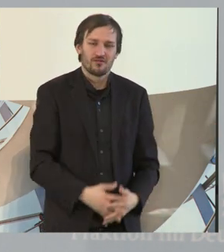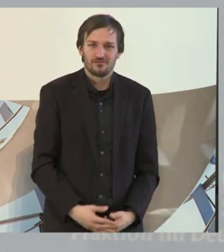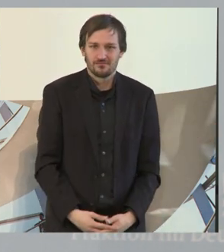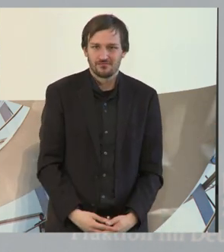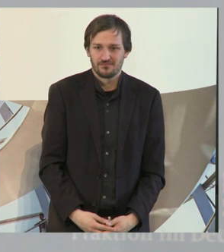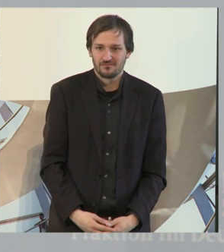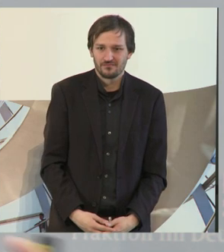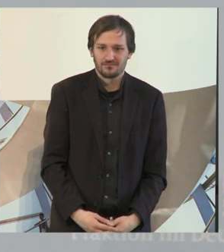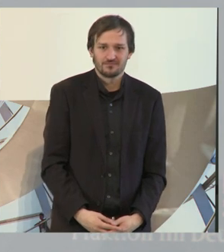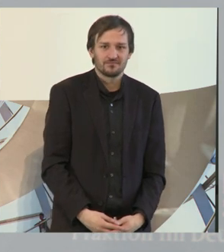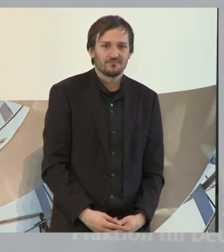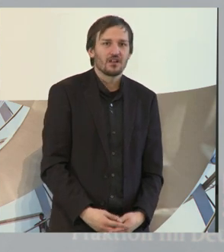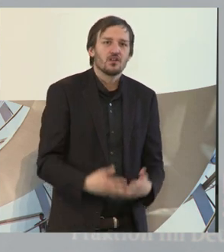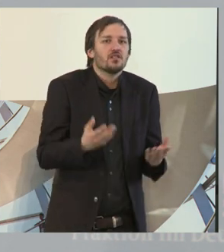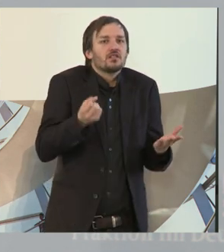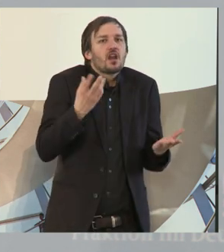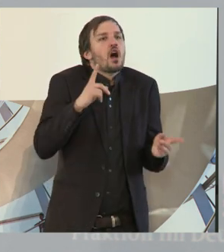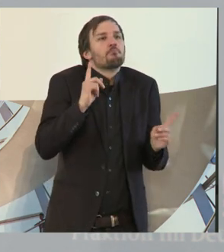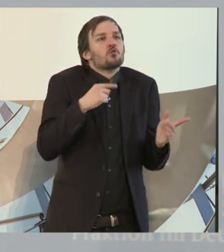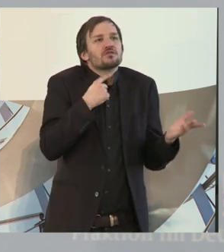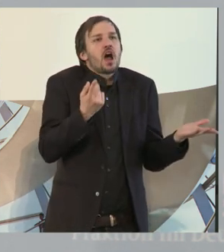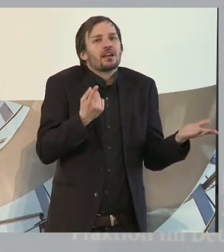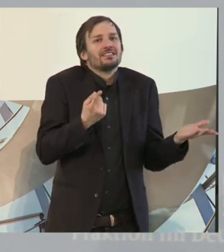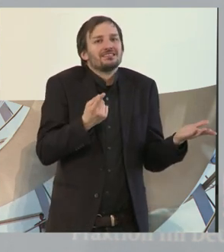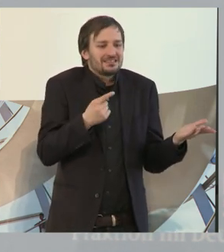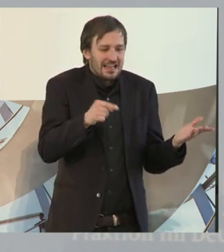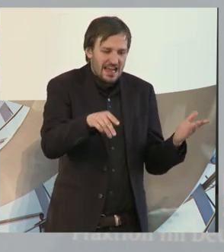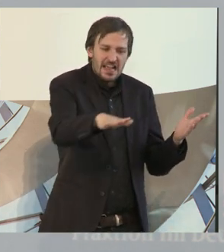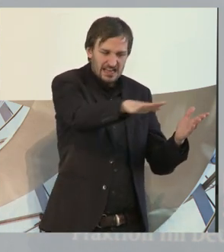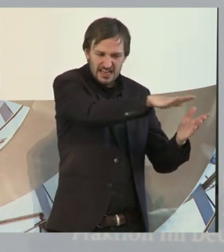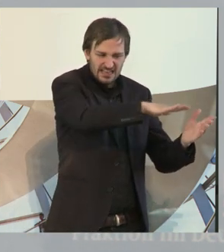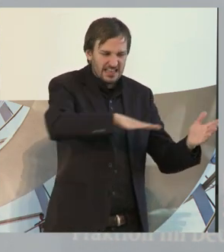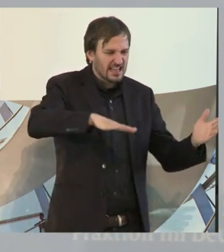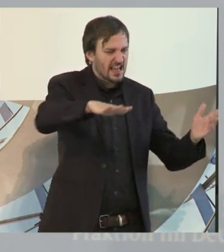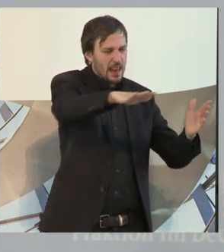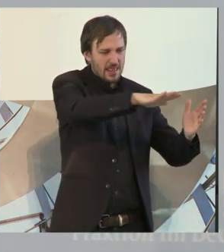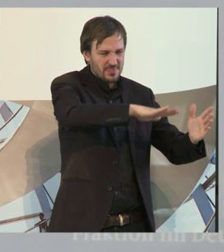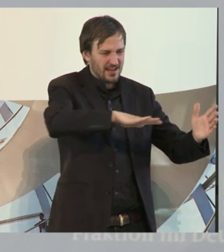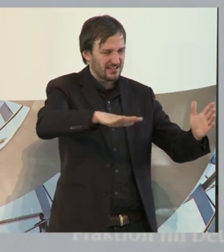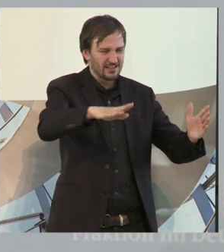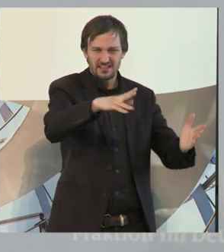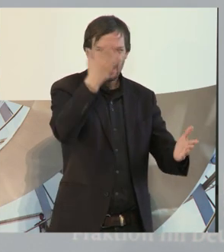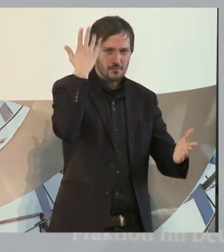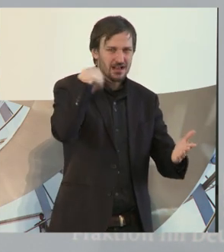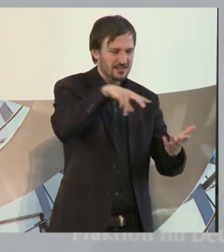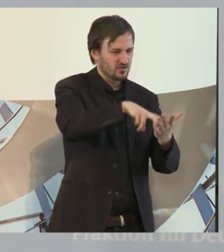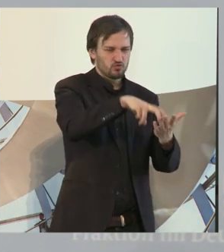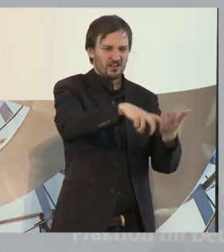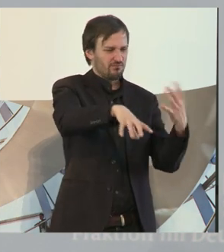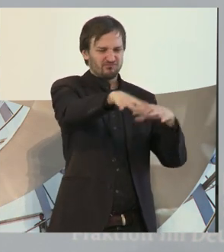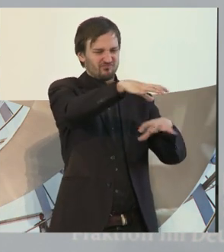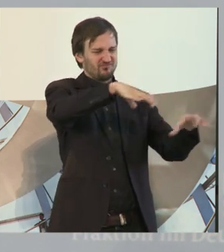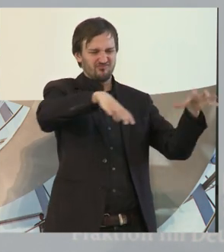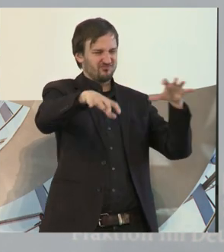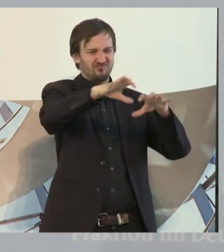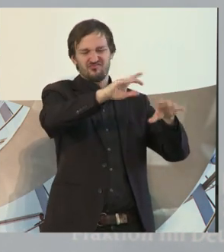Und man muss auch sagen, dadurch, dass das Gelände in einem relativ desolaten Zustand war, hatten wir auch viel Pack